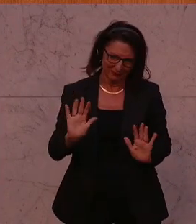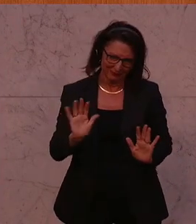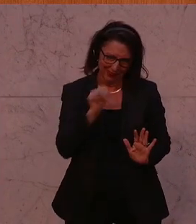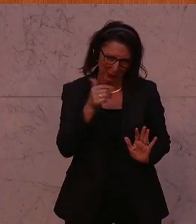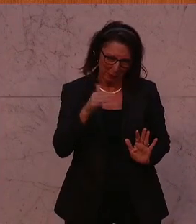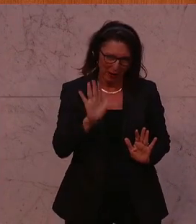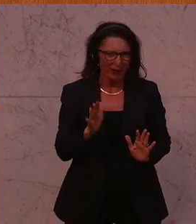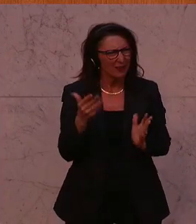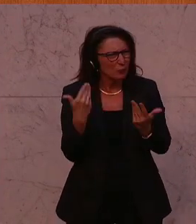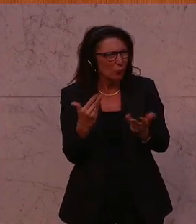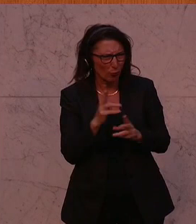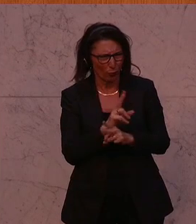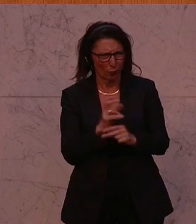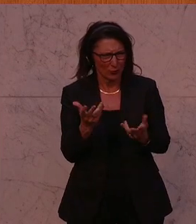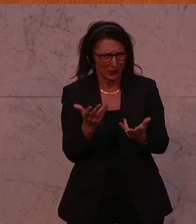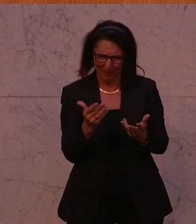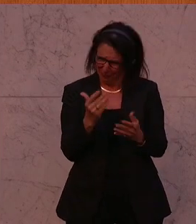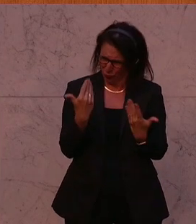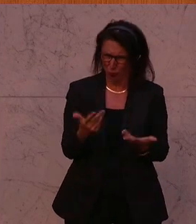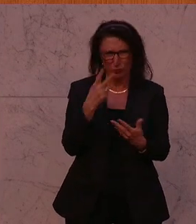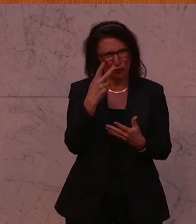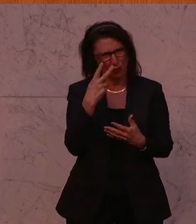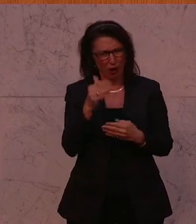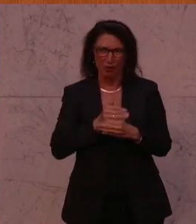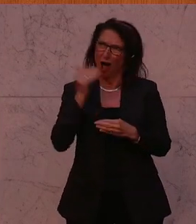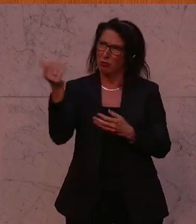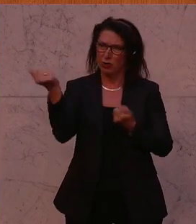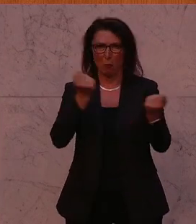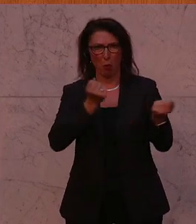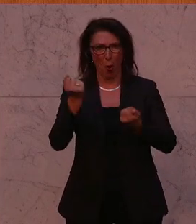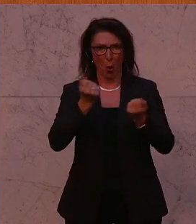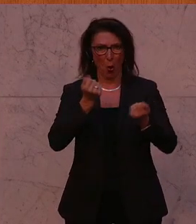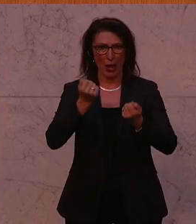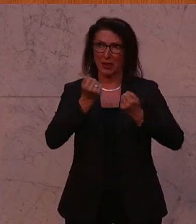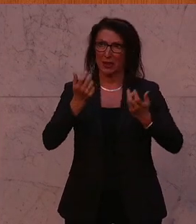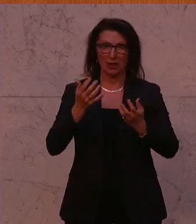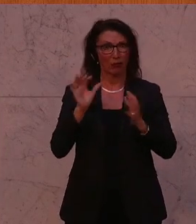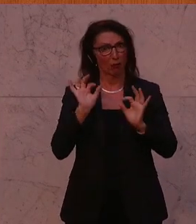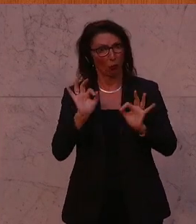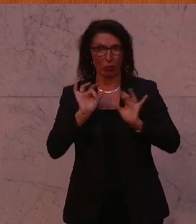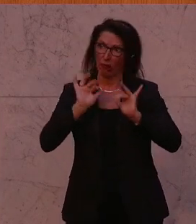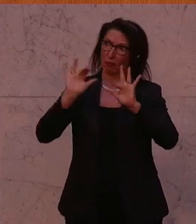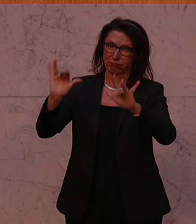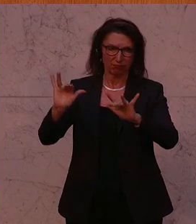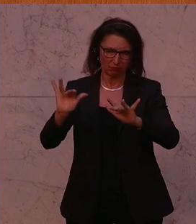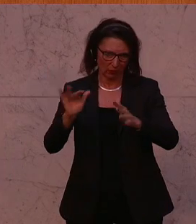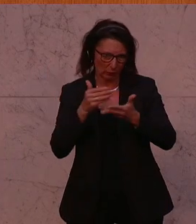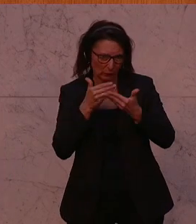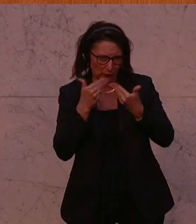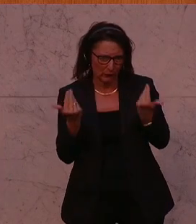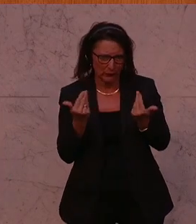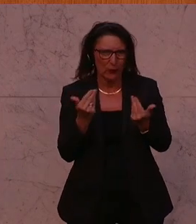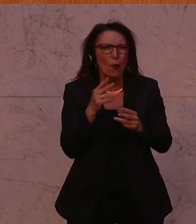kann Österreich kein außenpolitisches Gewicht entwickeln. Das ist sowieso schwer natürlich für ein kleines Land, begrenzte Möglichkeiten.